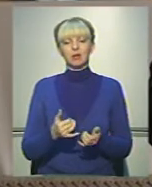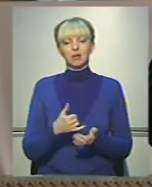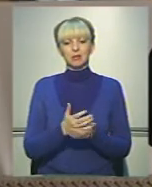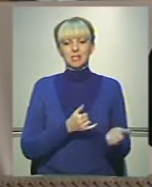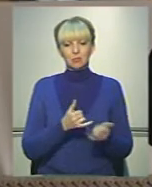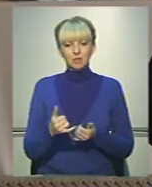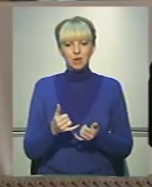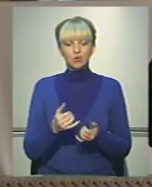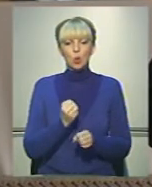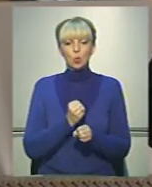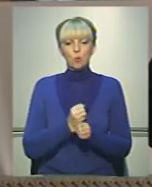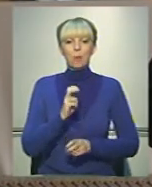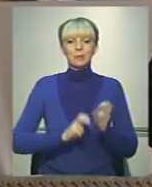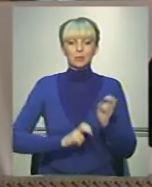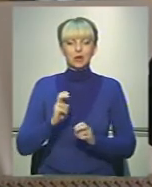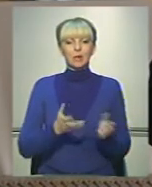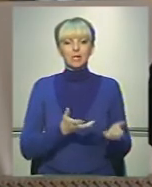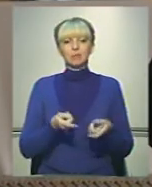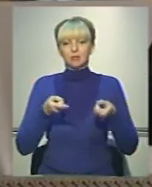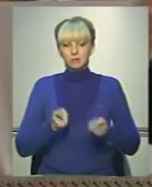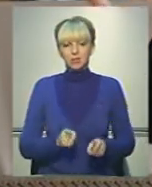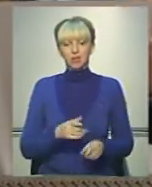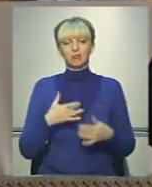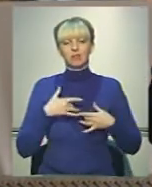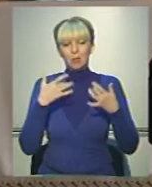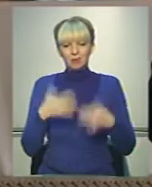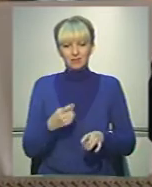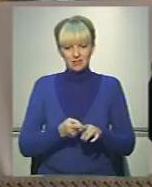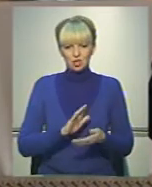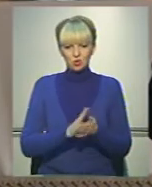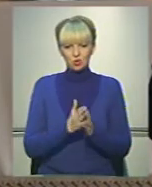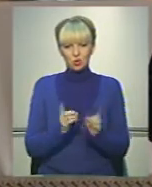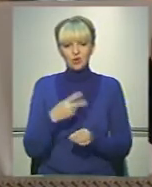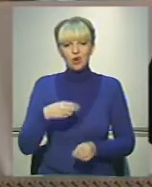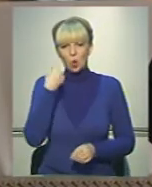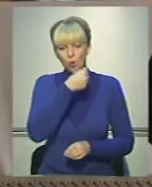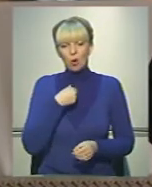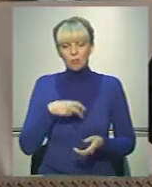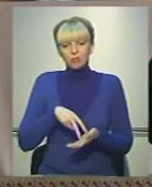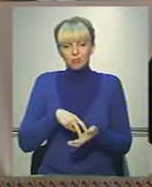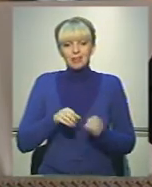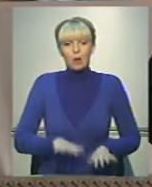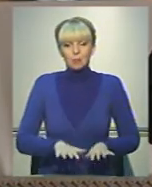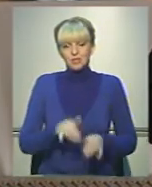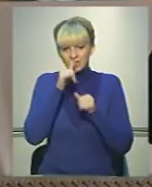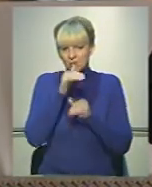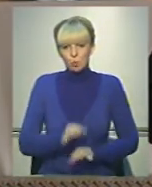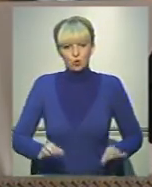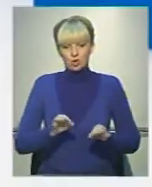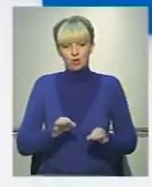забезпечують роботу підприємств, яким дійсно набридло ця ситуація, що 20 років ми топчемось на місці і не можемо ніякого